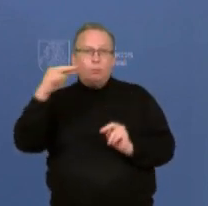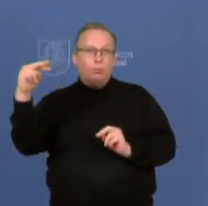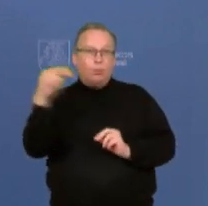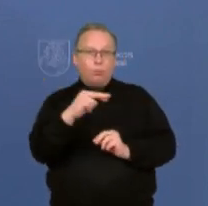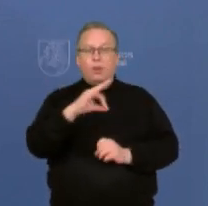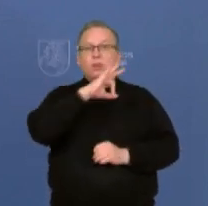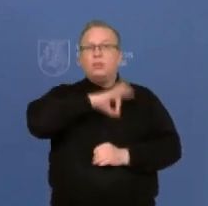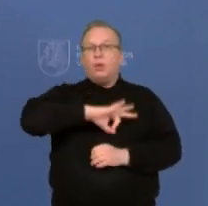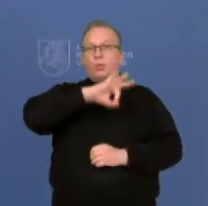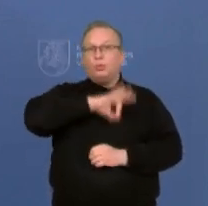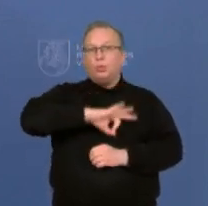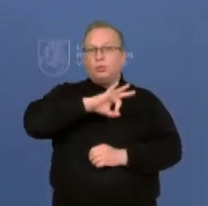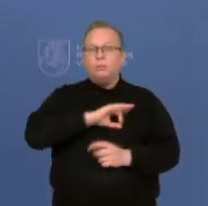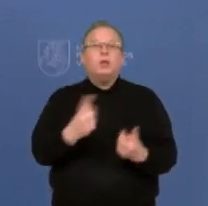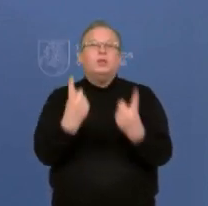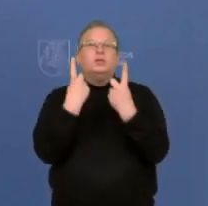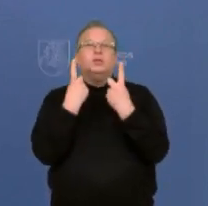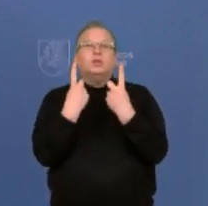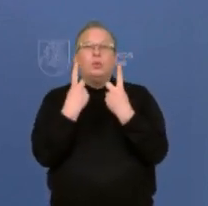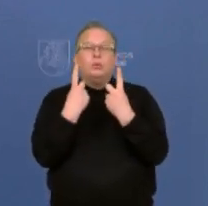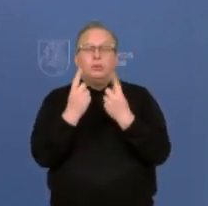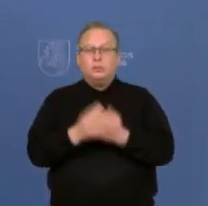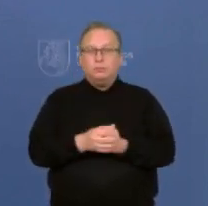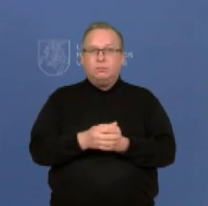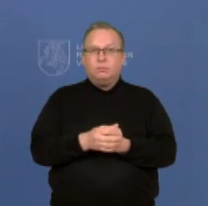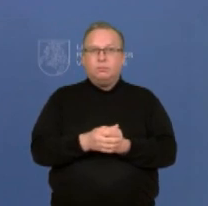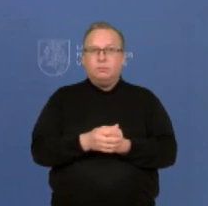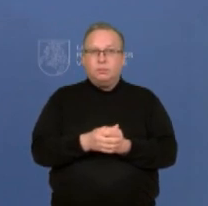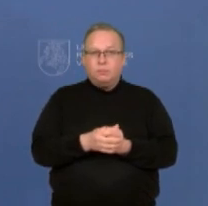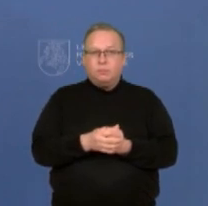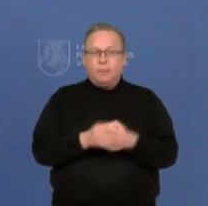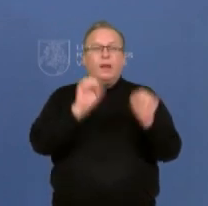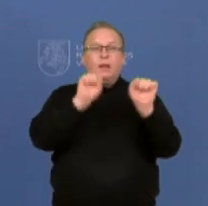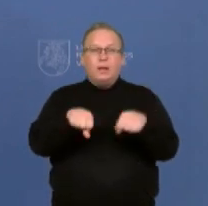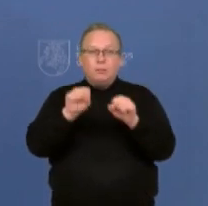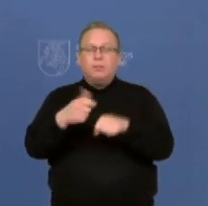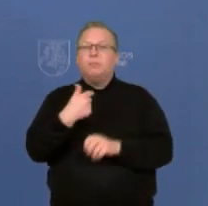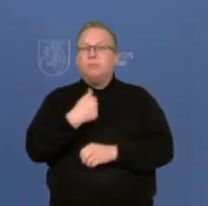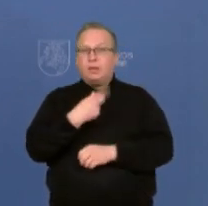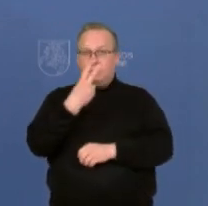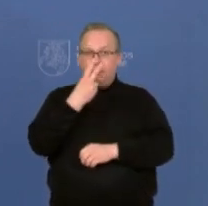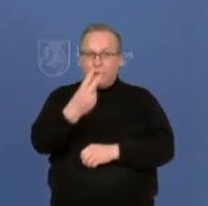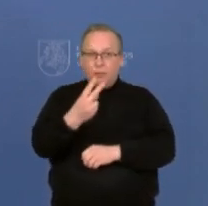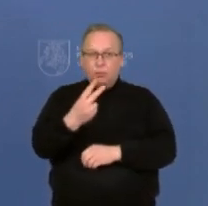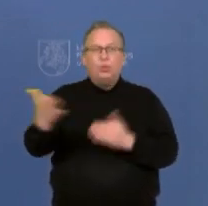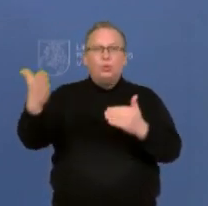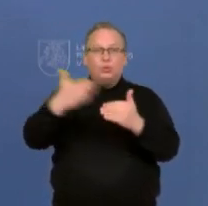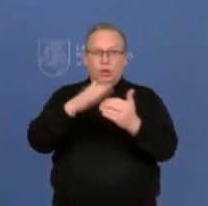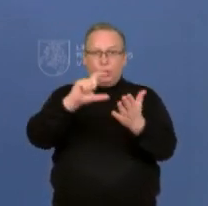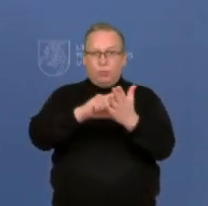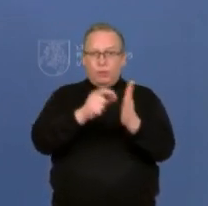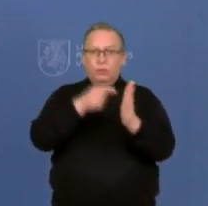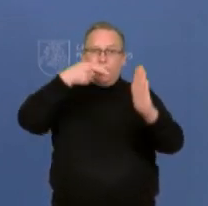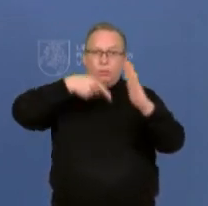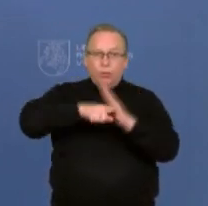efektyvesnės ir saugesnės priemonės. Tai yra, kaip matote, ir mes uždarose, erdvėse ir kitur